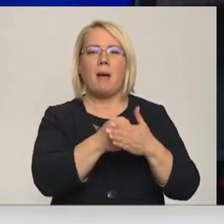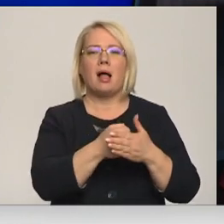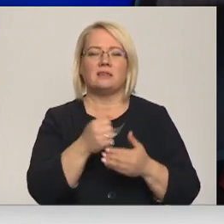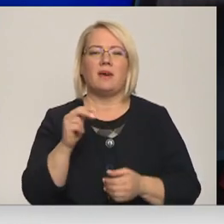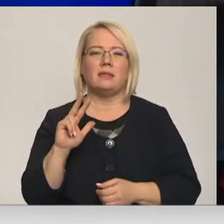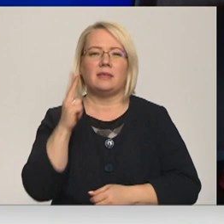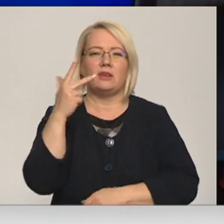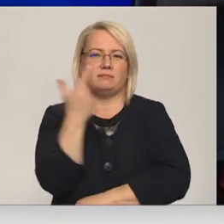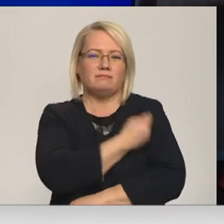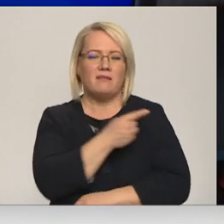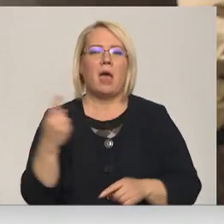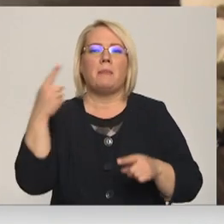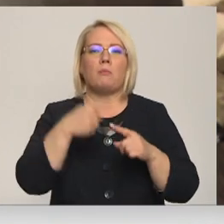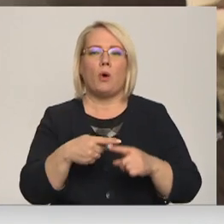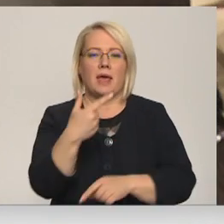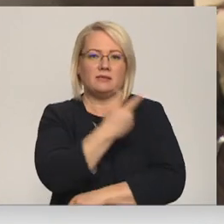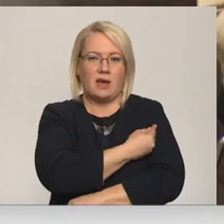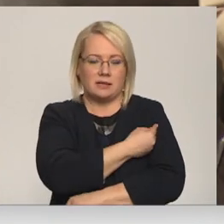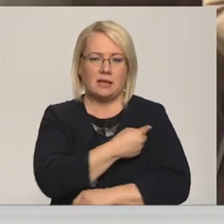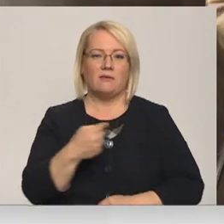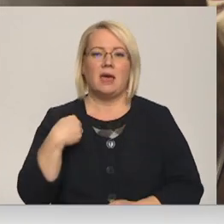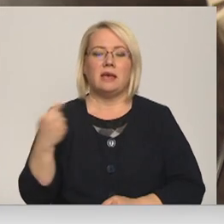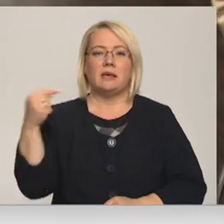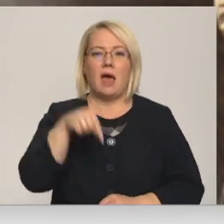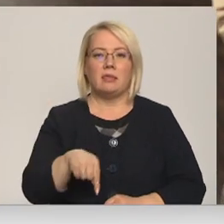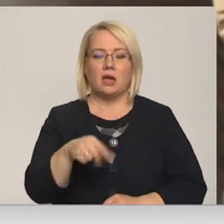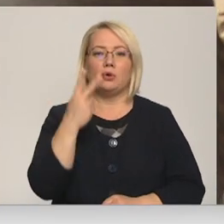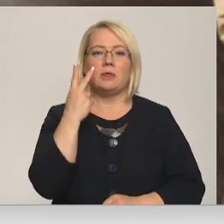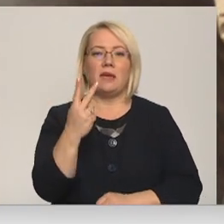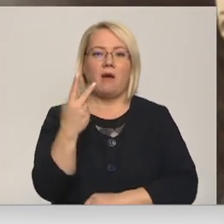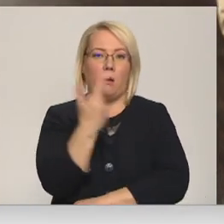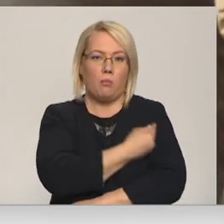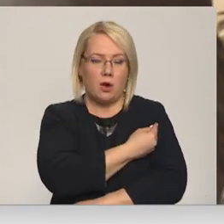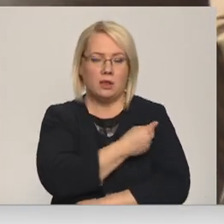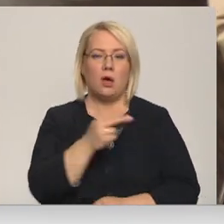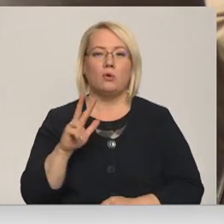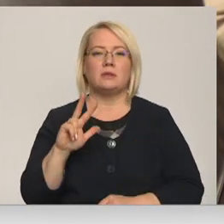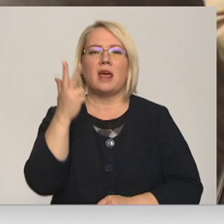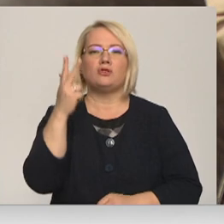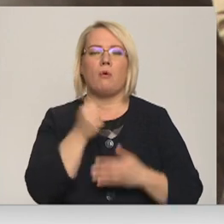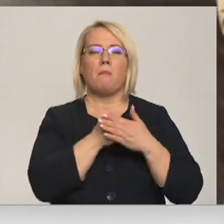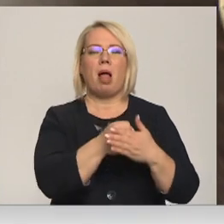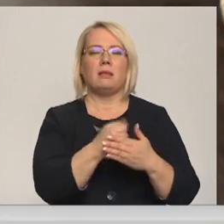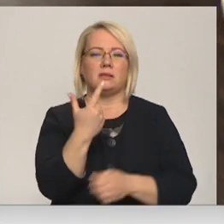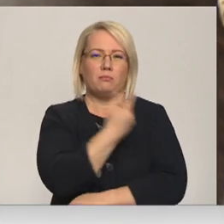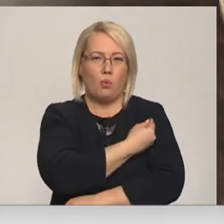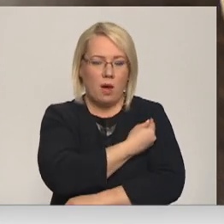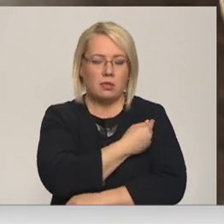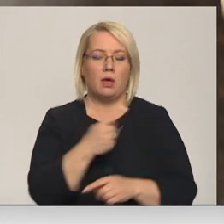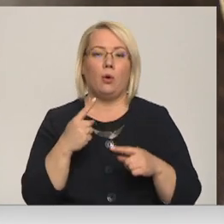pirmreizējām devām. Es atnācu uz divām potēm. Jā, strešo balstu vakcīnas poti un arī